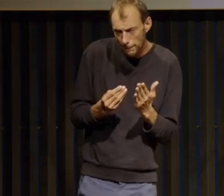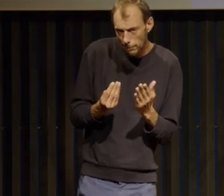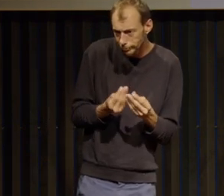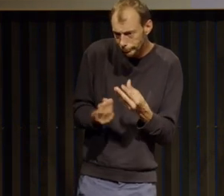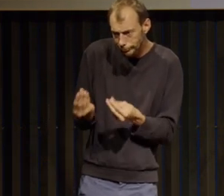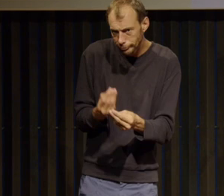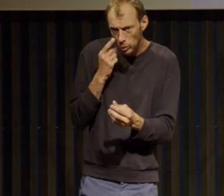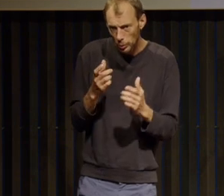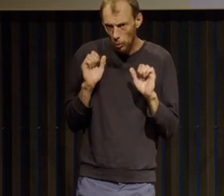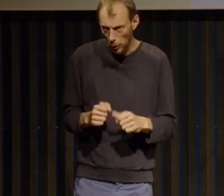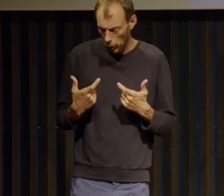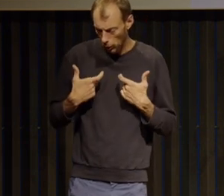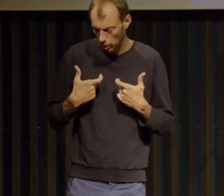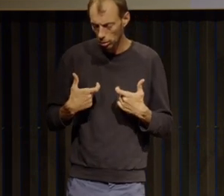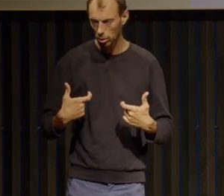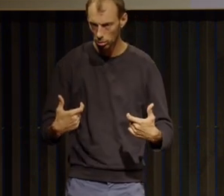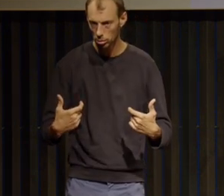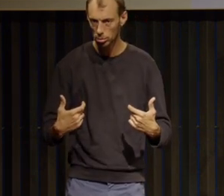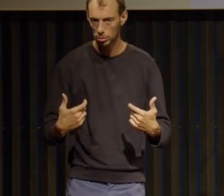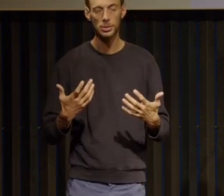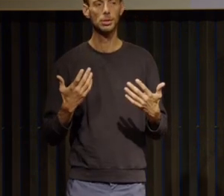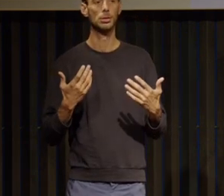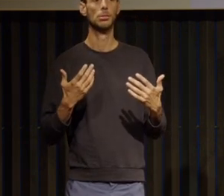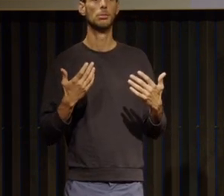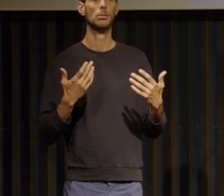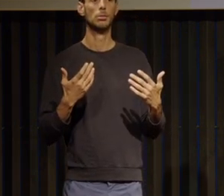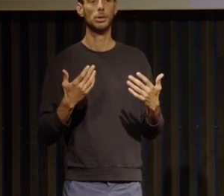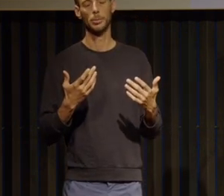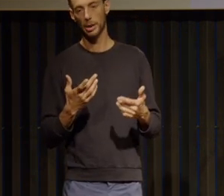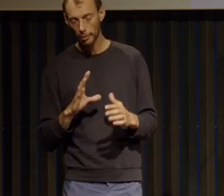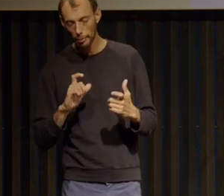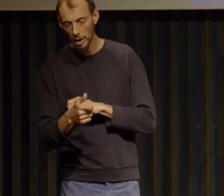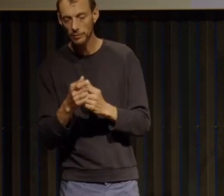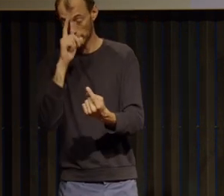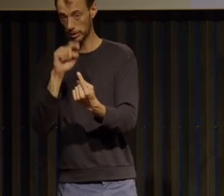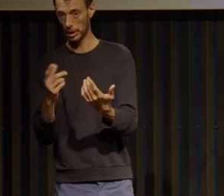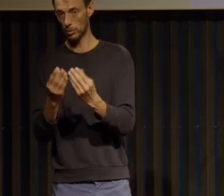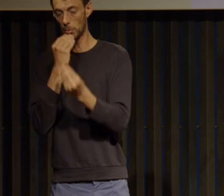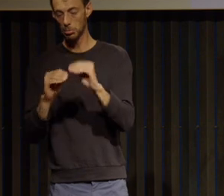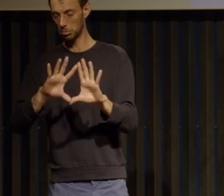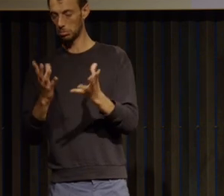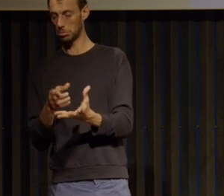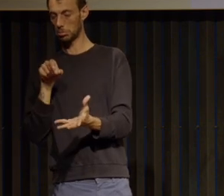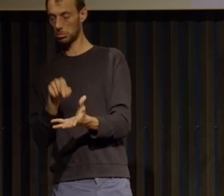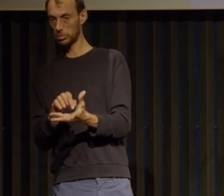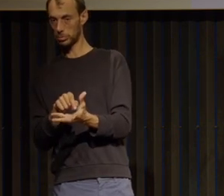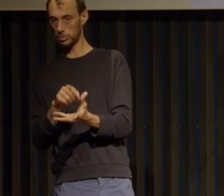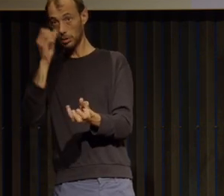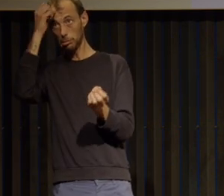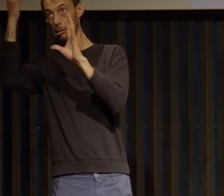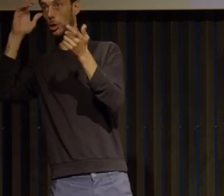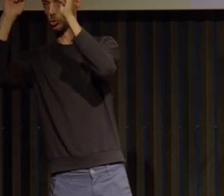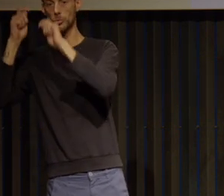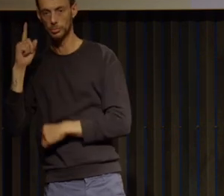je passe plus vraiment sur changer la conception qu'on a des aliments parce que c'est hyper important et ensuite sur la